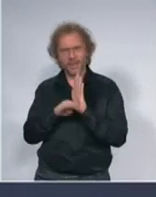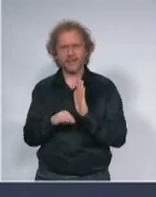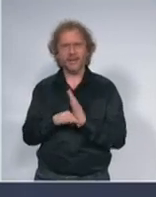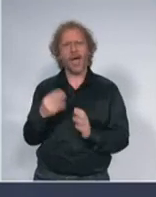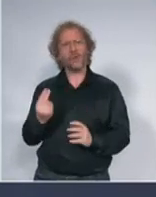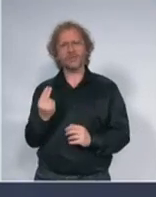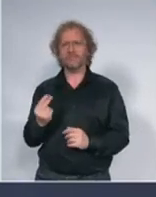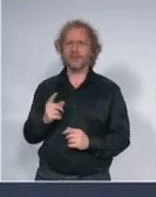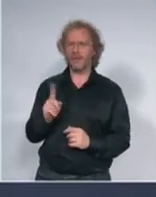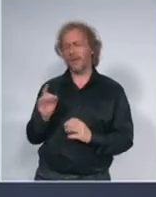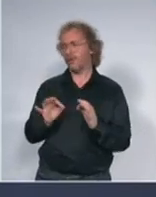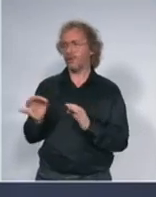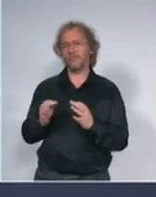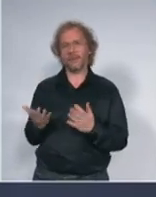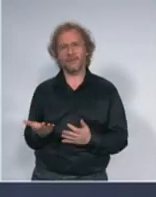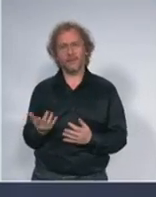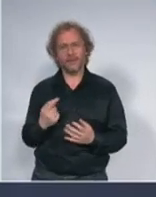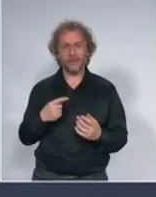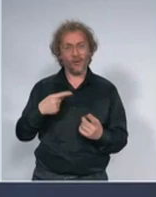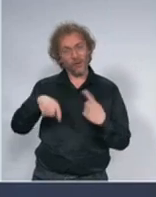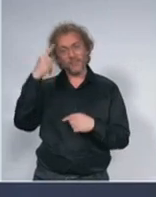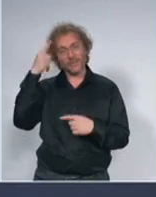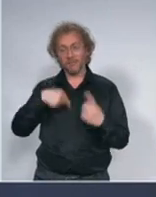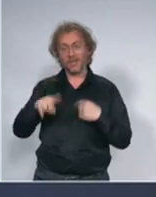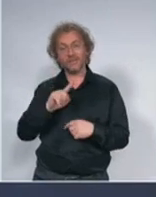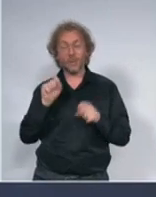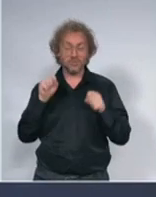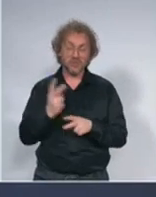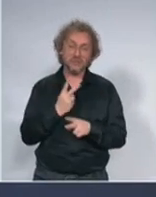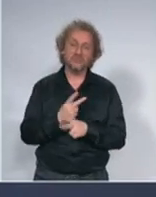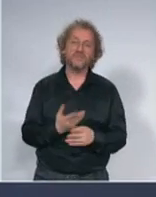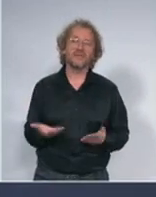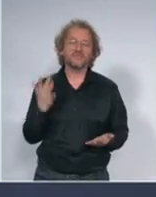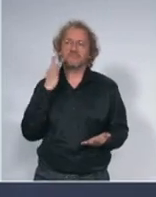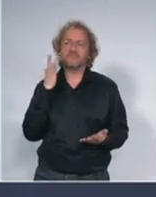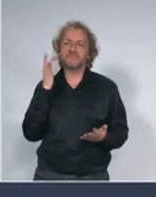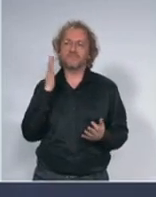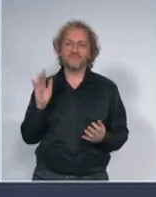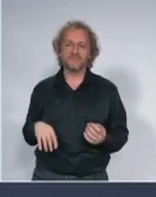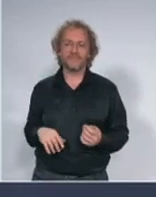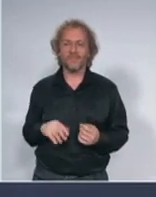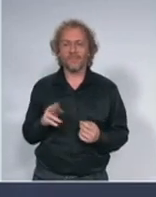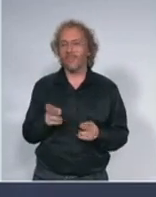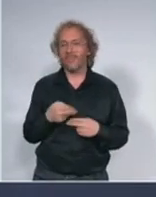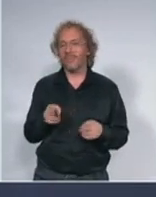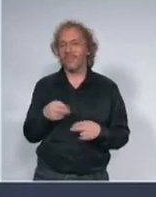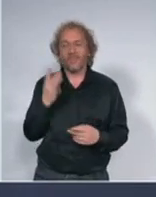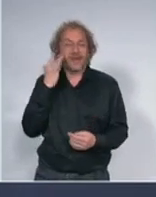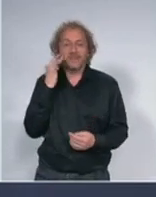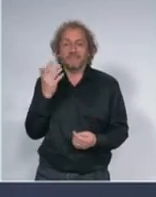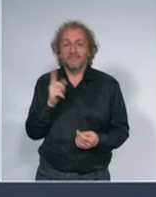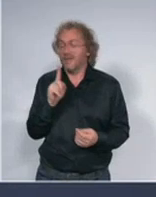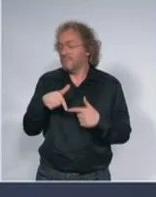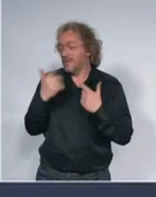pošto ne znam kako valjda smo neozbiljna zemlja zaista ne znam ne mogu da ne znam nije mi jasno